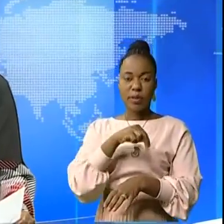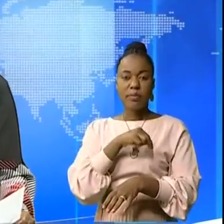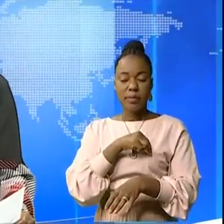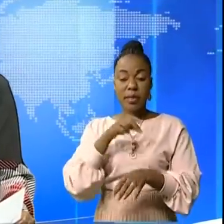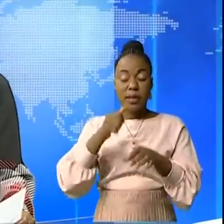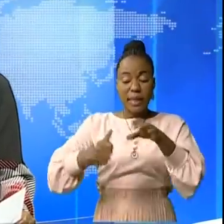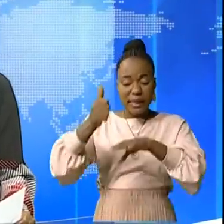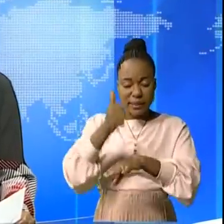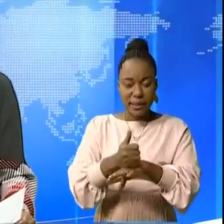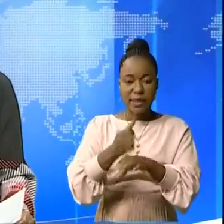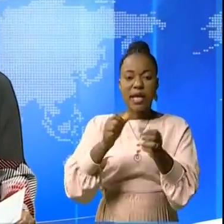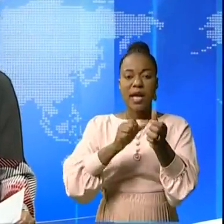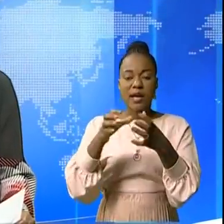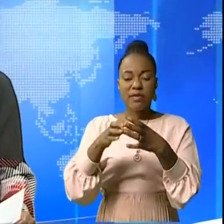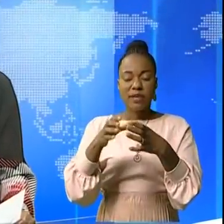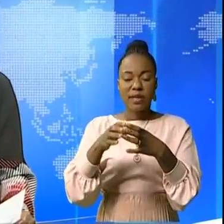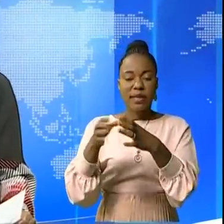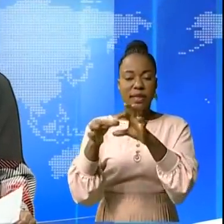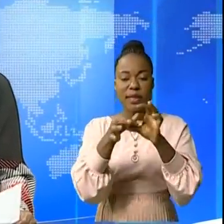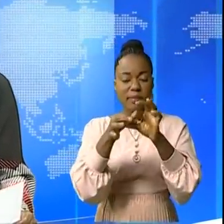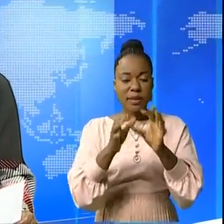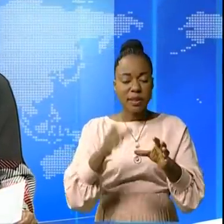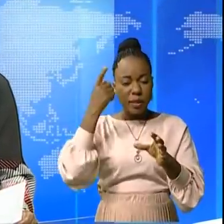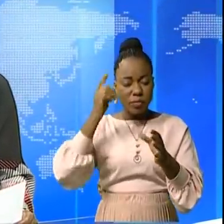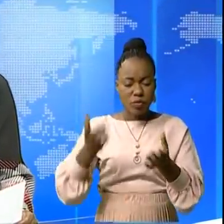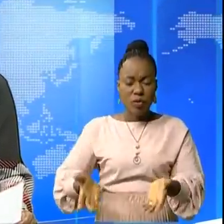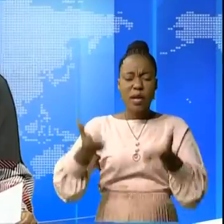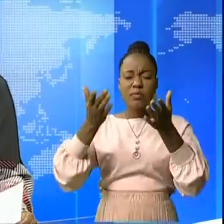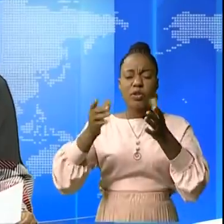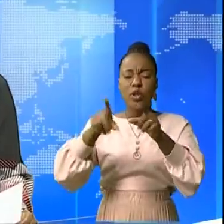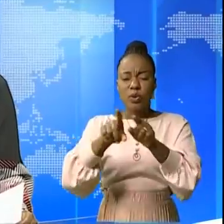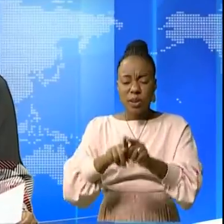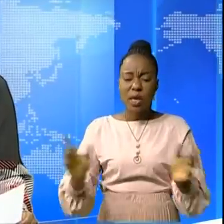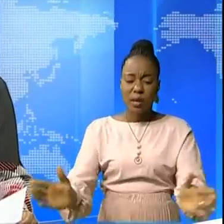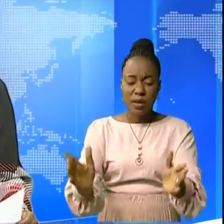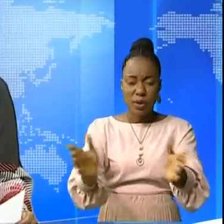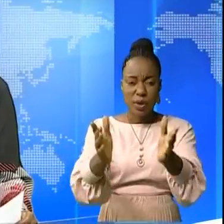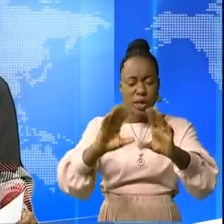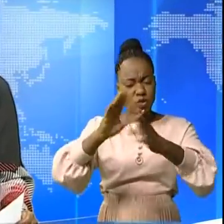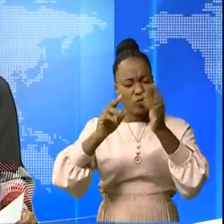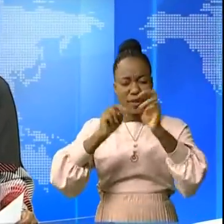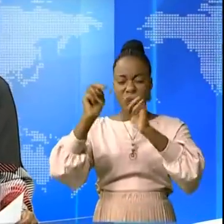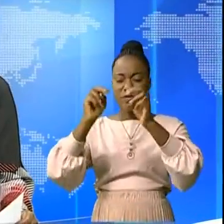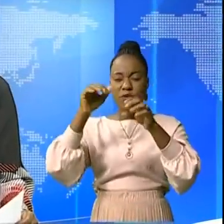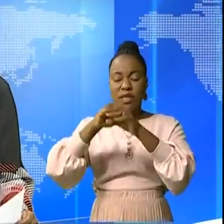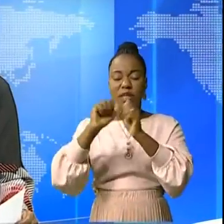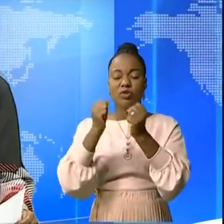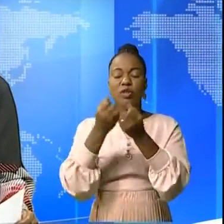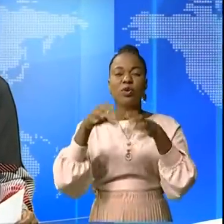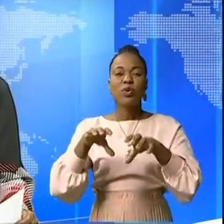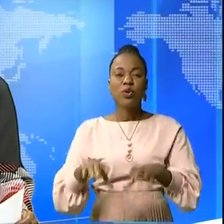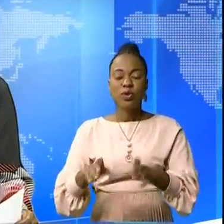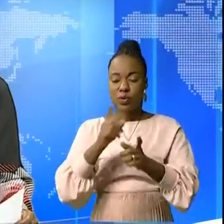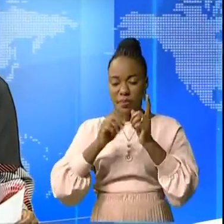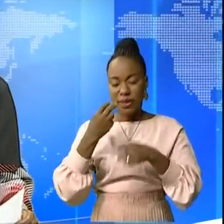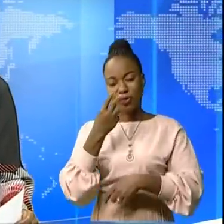atelier avec le partenaire impliqué pour la conscientisation à tout le niveau dans la société congolaise. Dada Chabani nous en parle